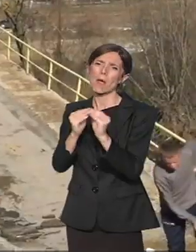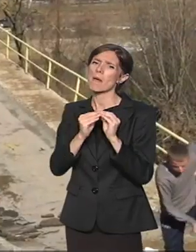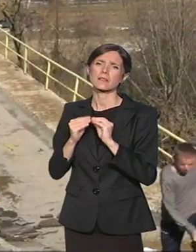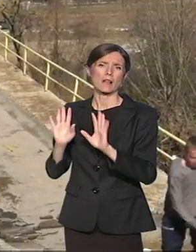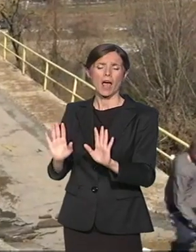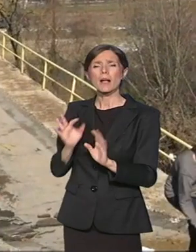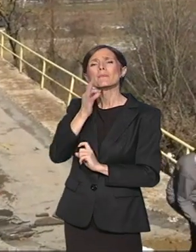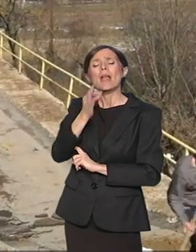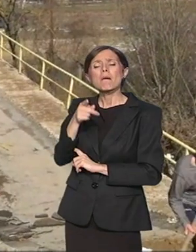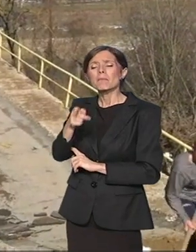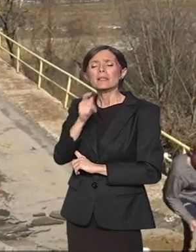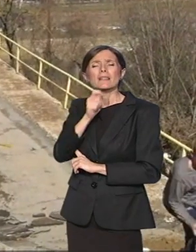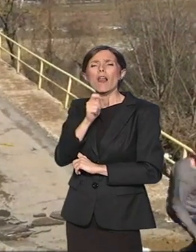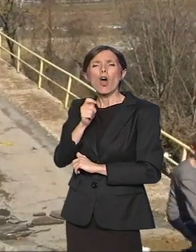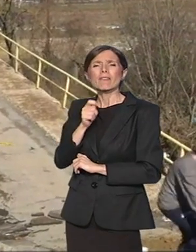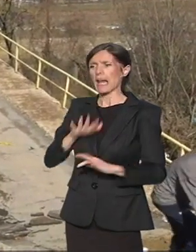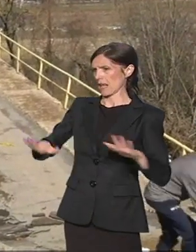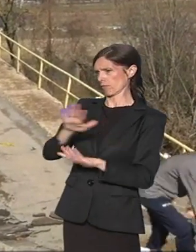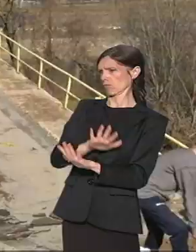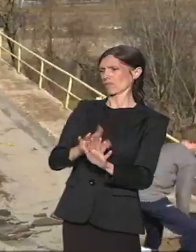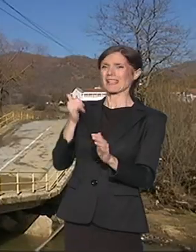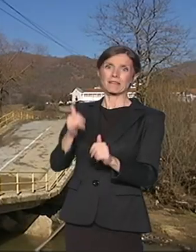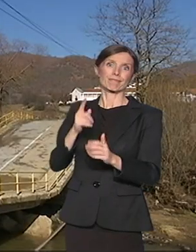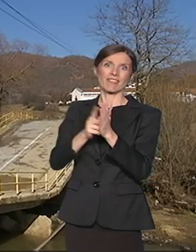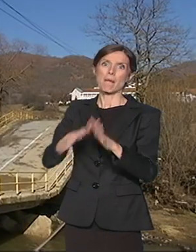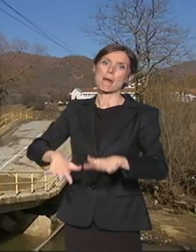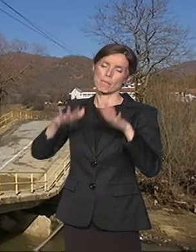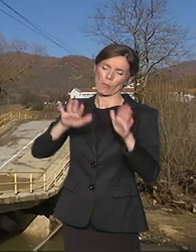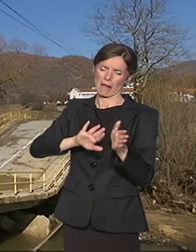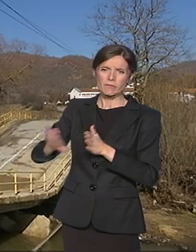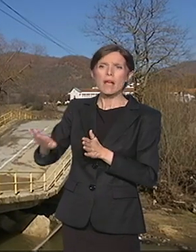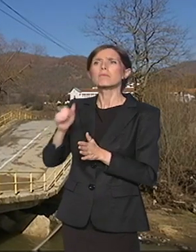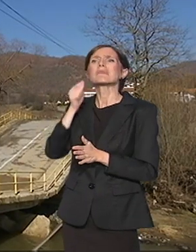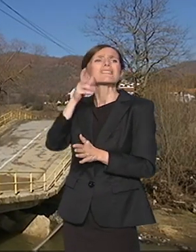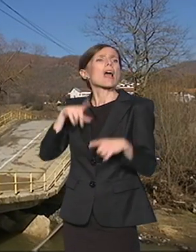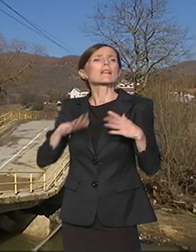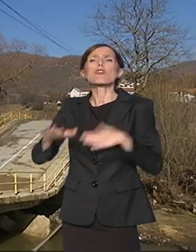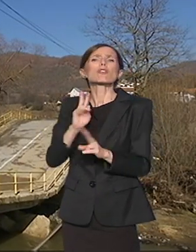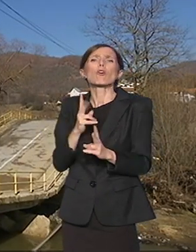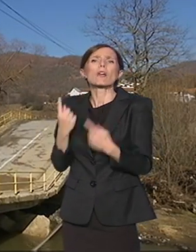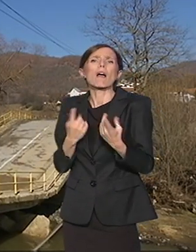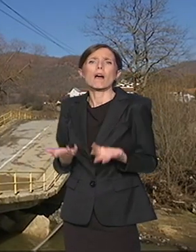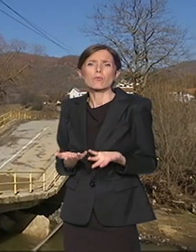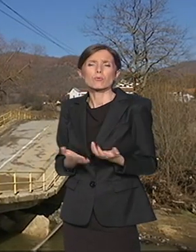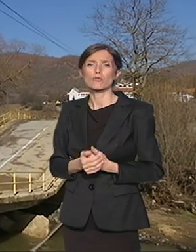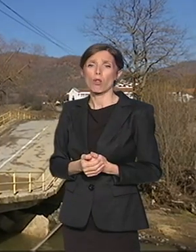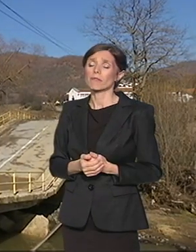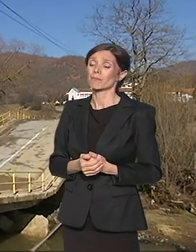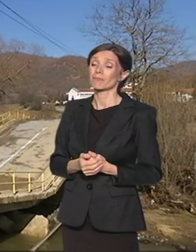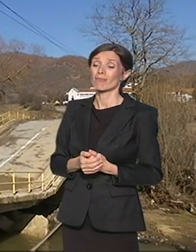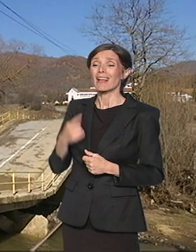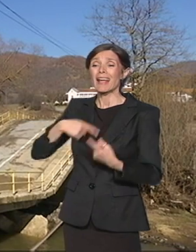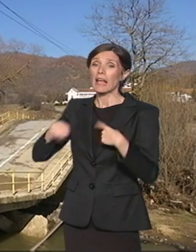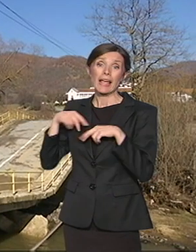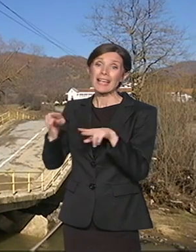su akutni problemi neračunajući ove prirodne nepogode? Realno, naši zajednički problemi su